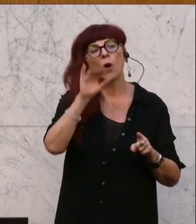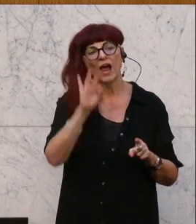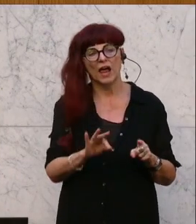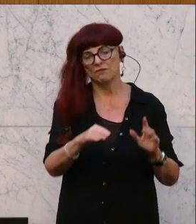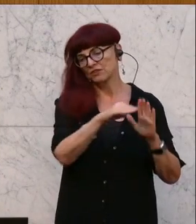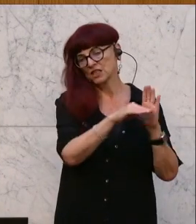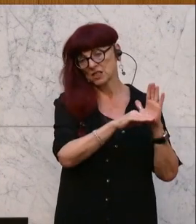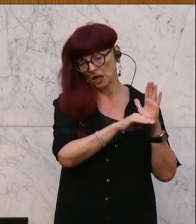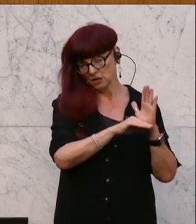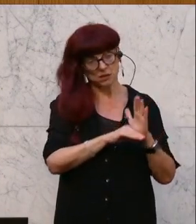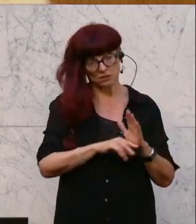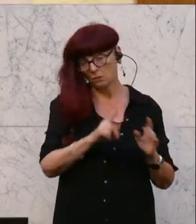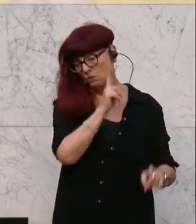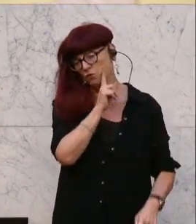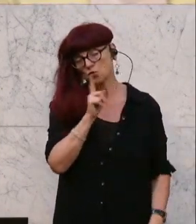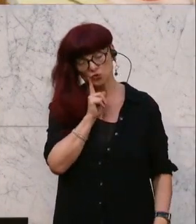dazu.